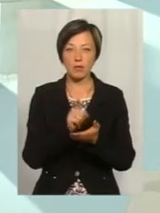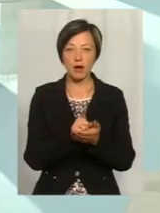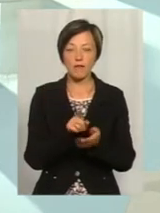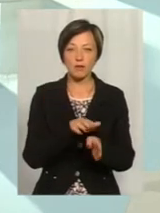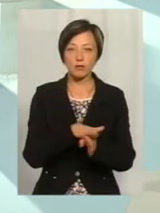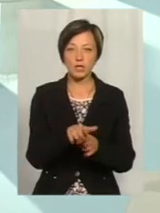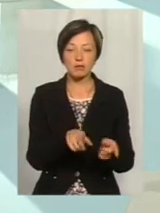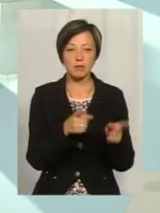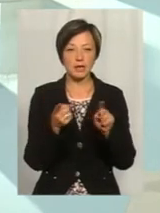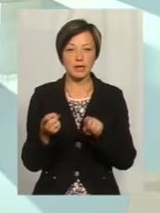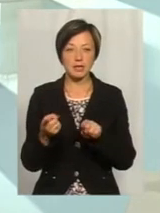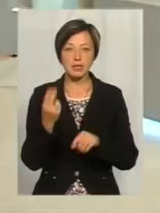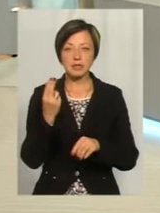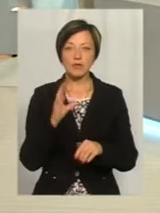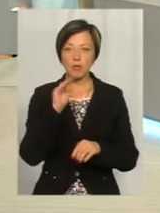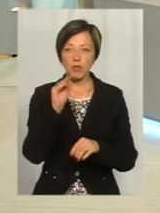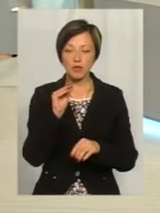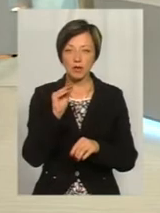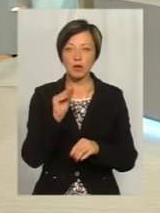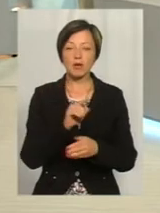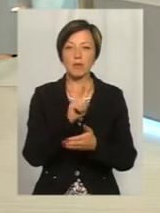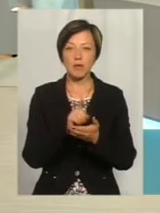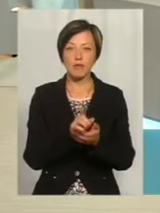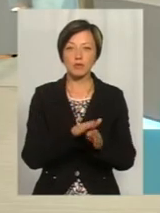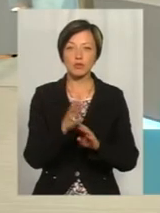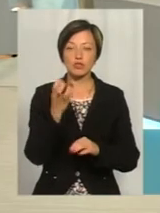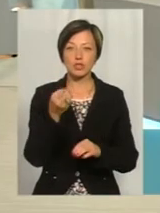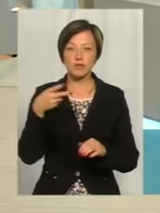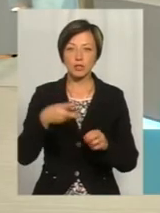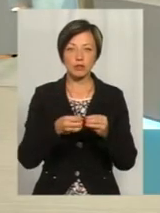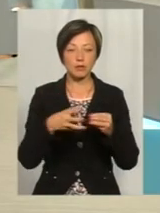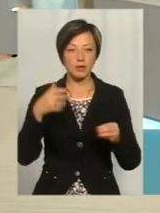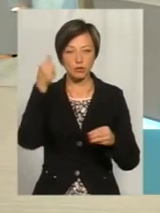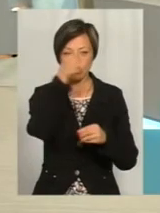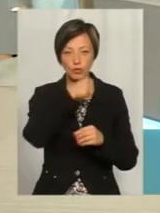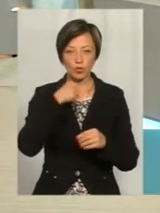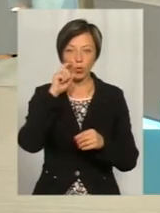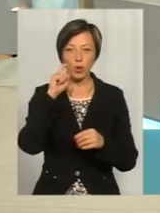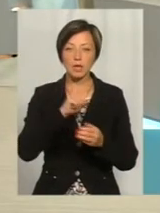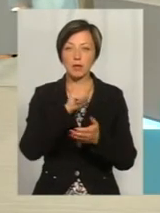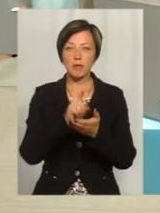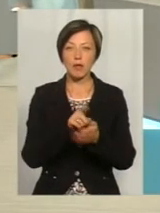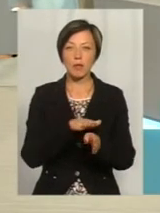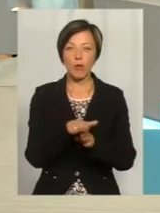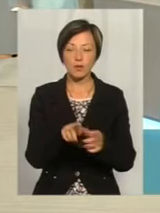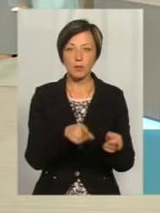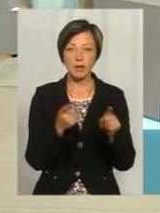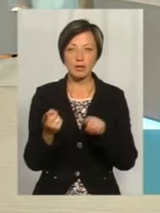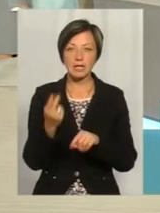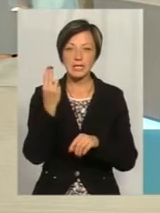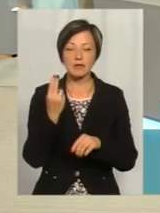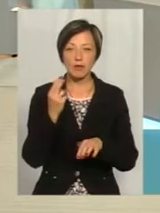перехід на цифрове мовлення, він, зрештою, мав відбутися ще у 2015 році. Україна мала повністю перейти на